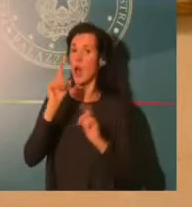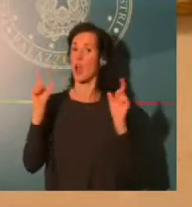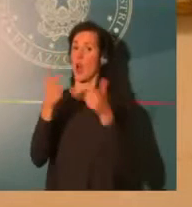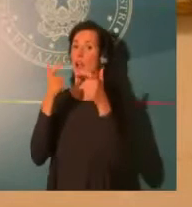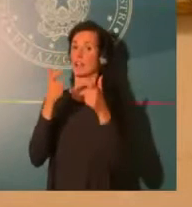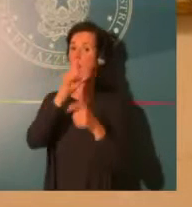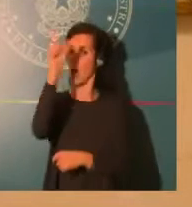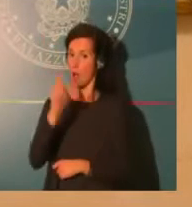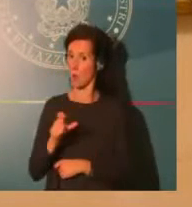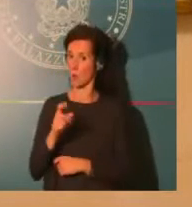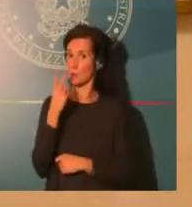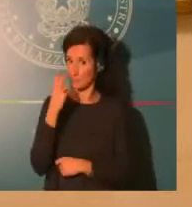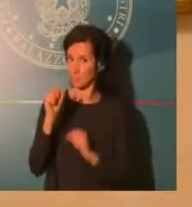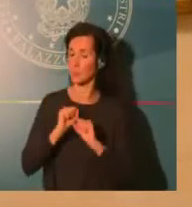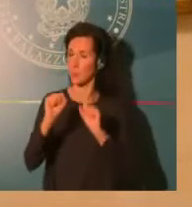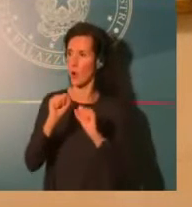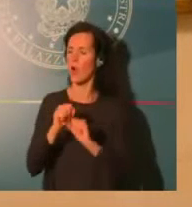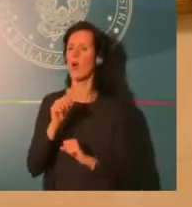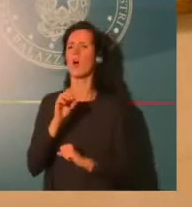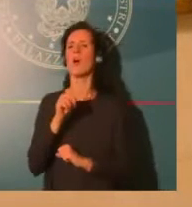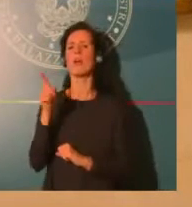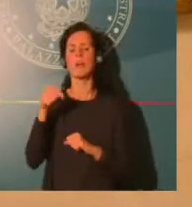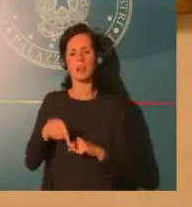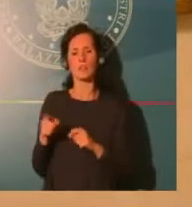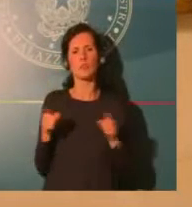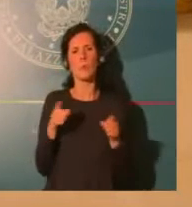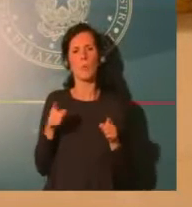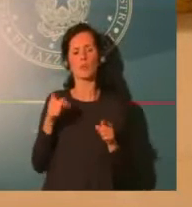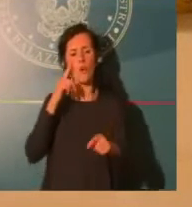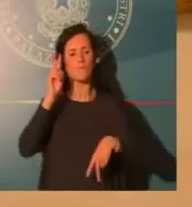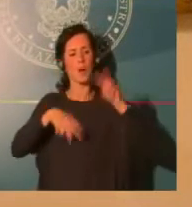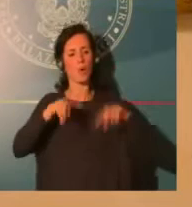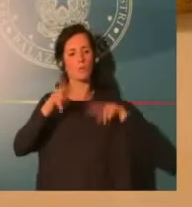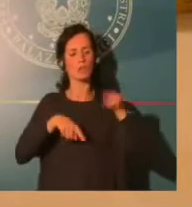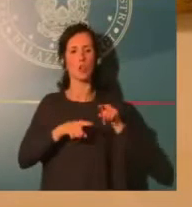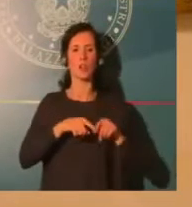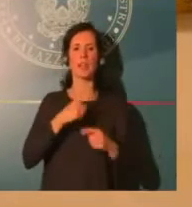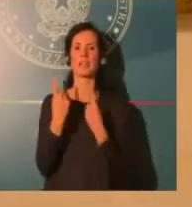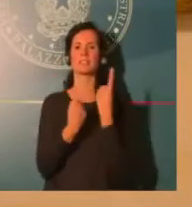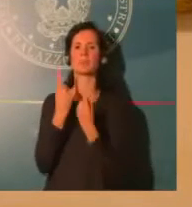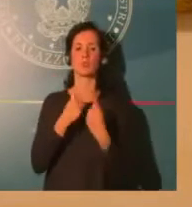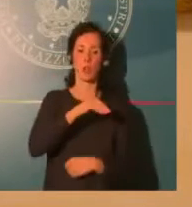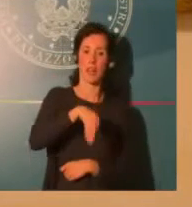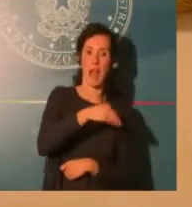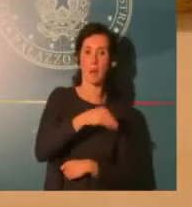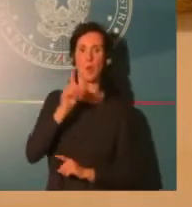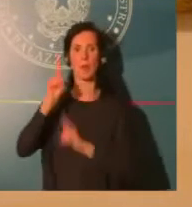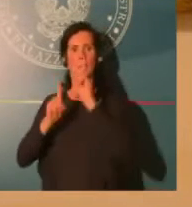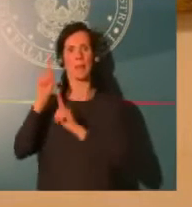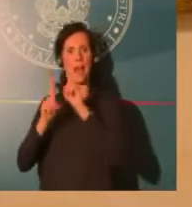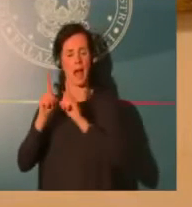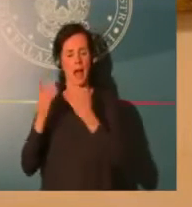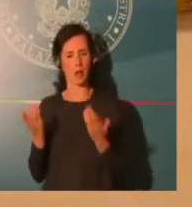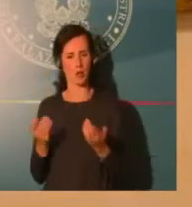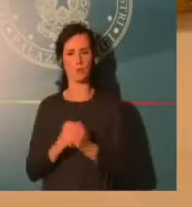Milano. In secondo luogo le chiedo, Presidente, che valutazione dà delle tensioni di piazza di questi giorni. In questo momento, mentre parliamo,